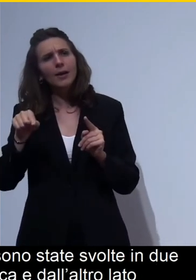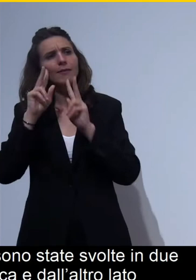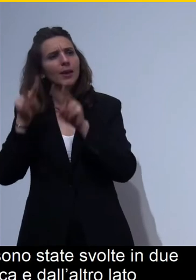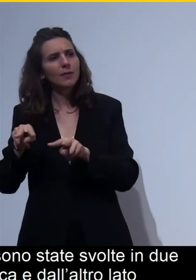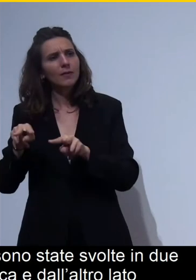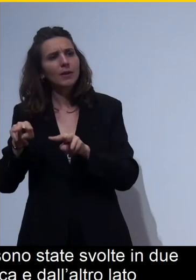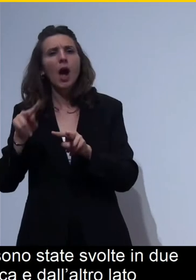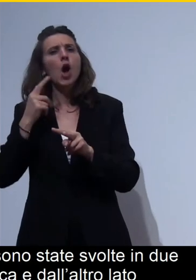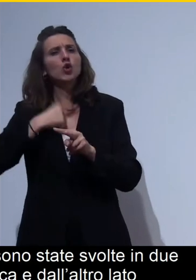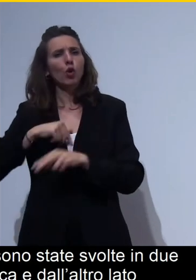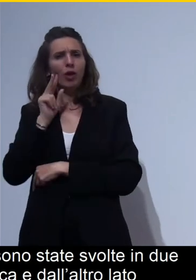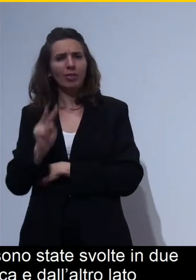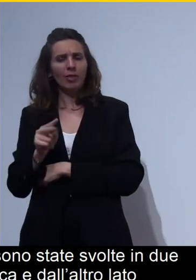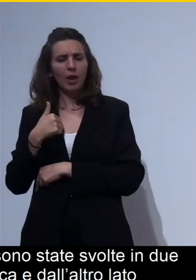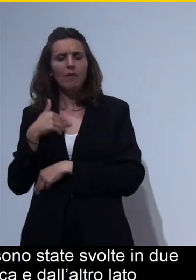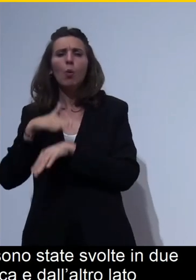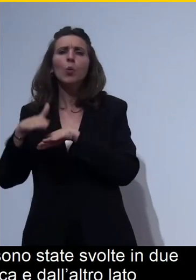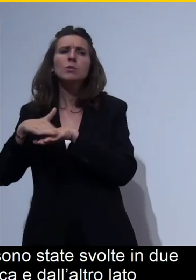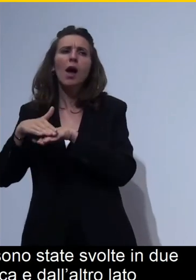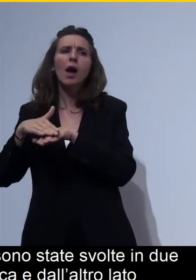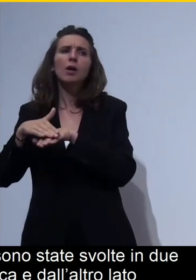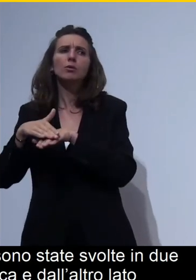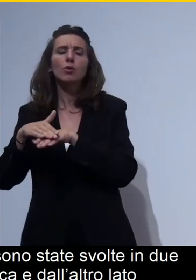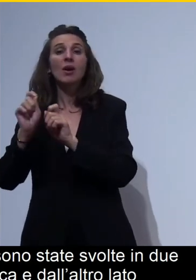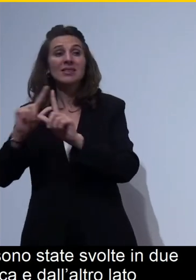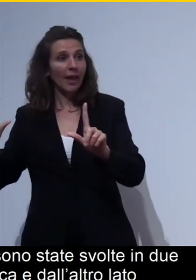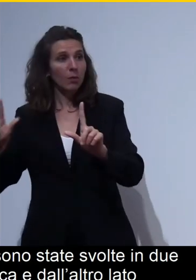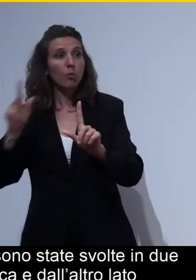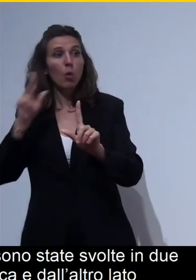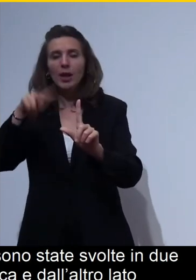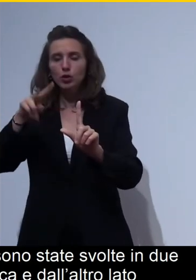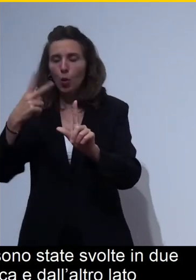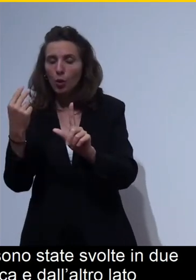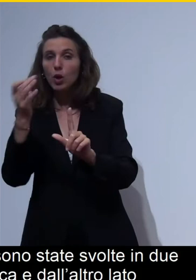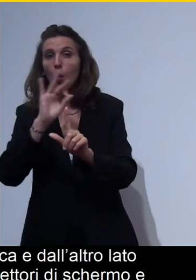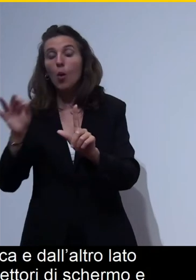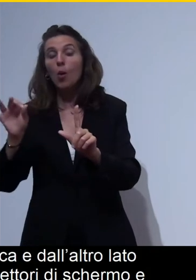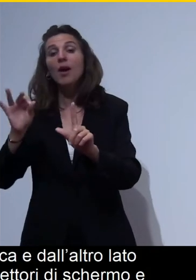soggettiva, utilizzando in particolare lettori di schermo e adattamento della visualizzazione.